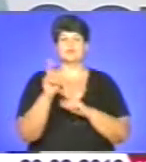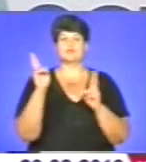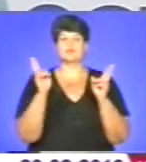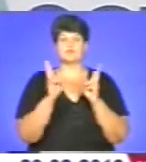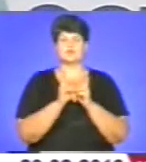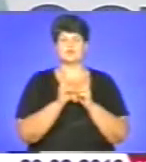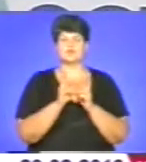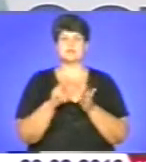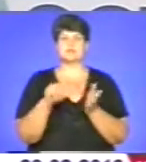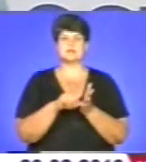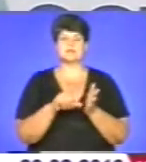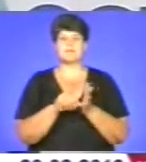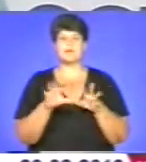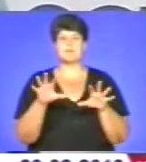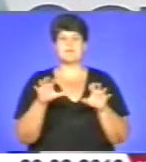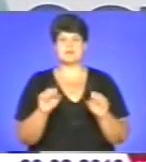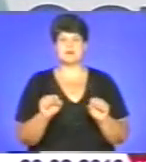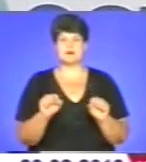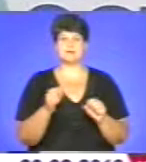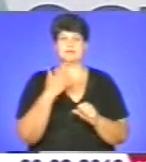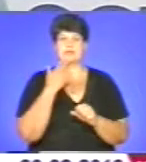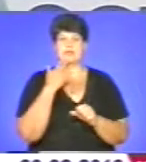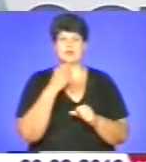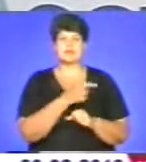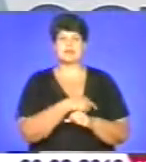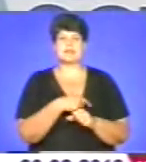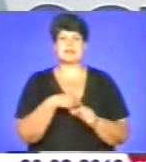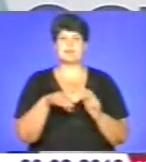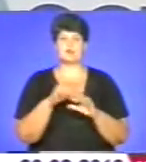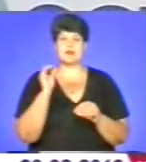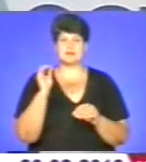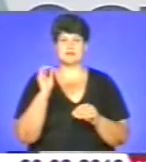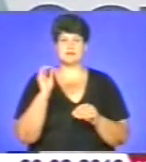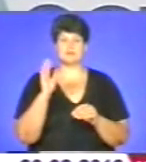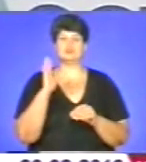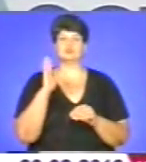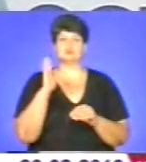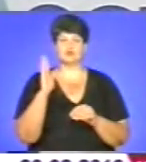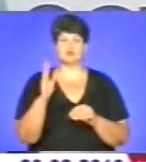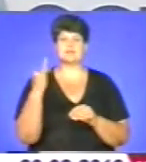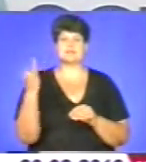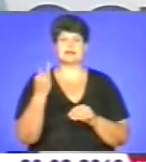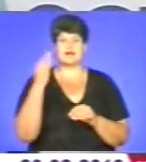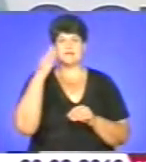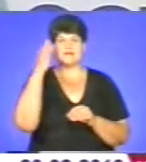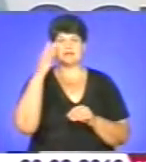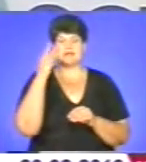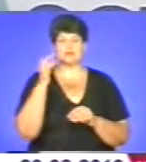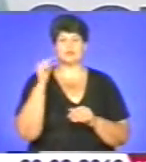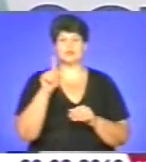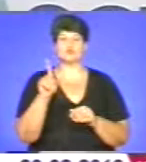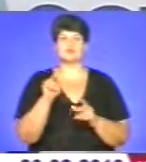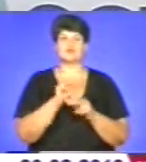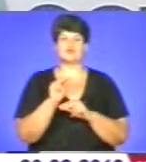з представниками влади, народними депутатами, будуть цікаві ідеї щодо того, щоб